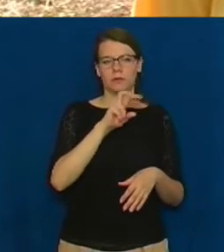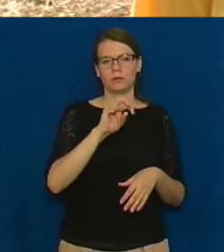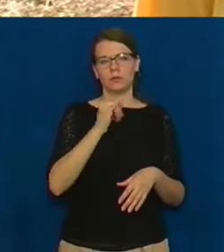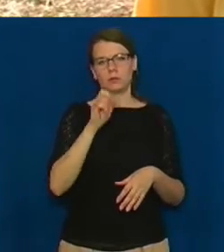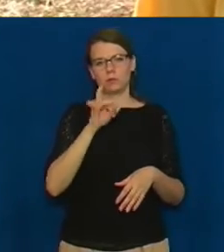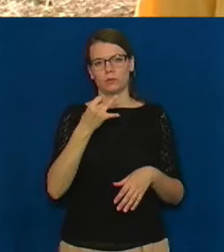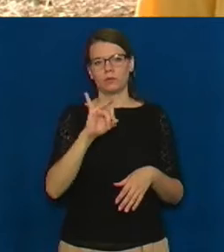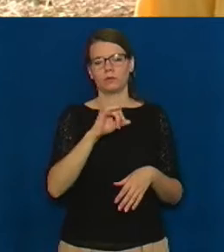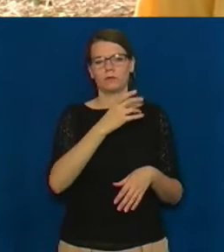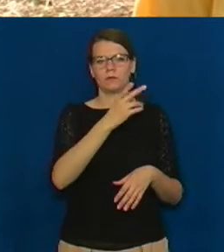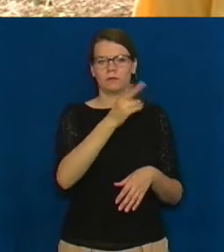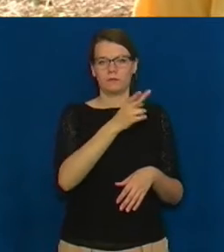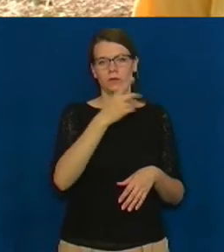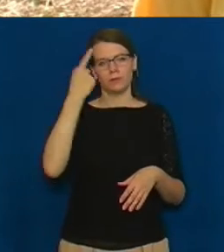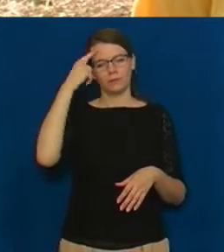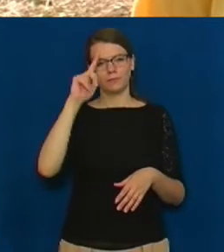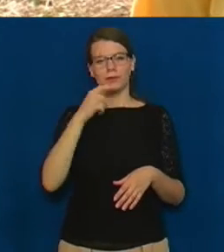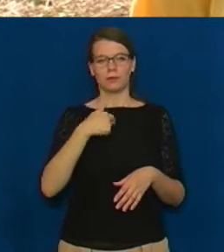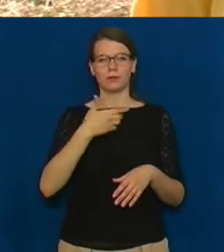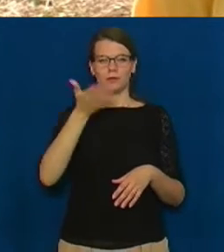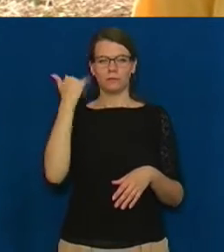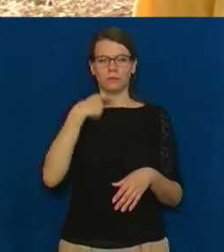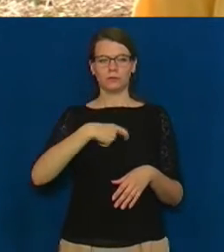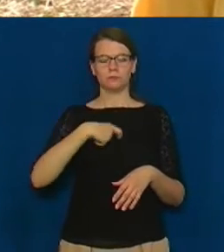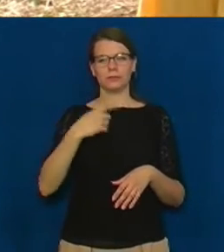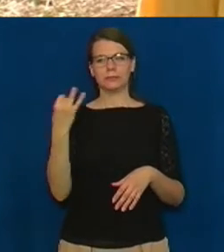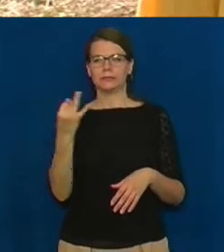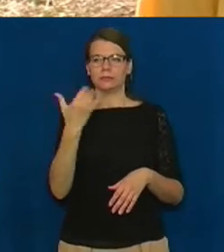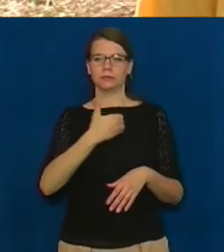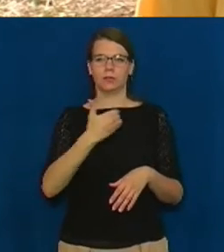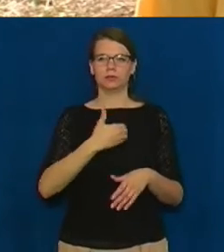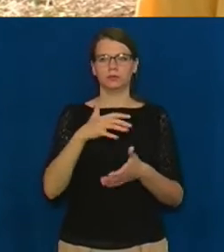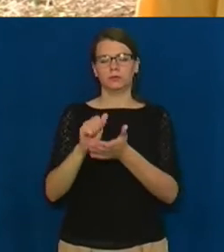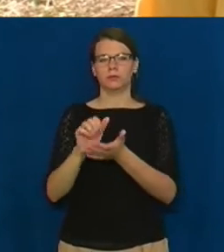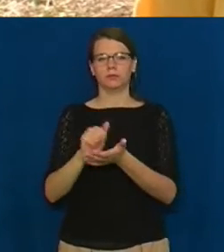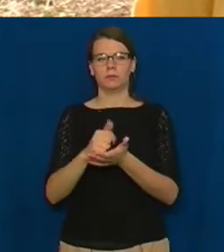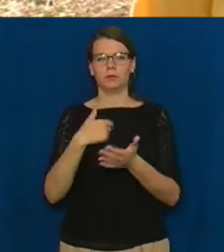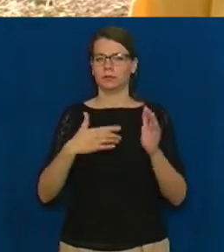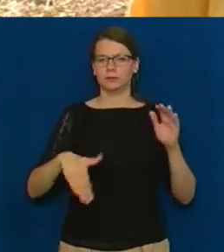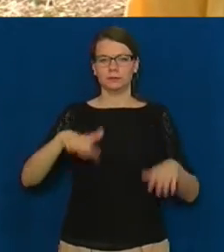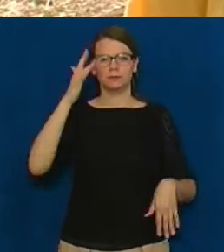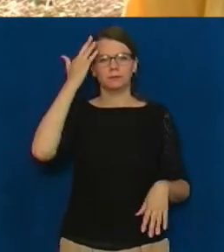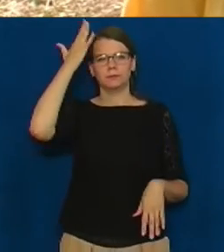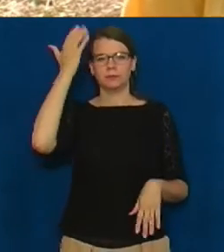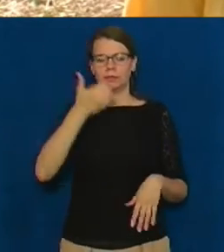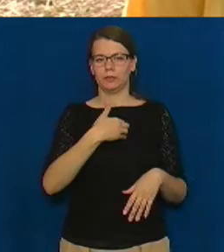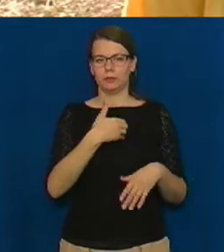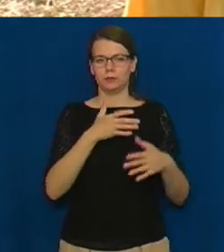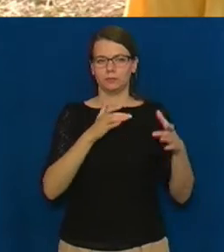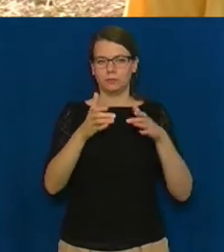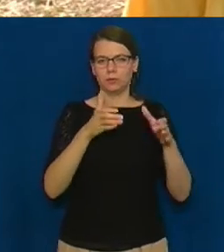зайнятися чимось таким цікавим для себе. І з дитинства я мріяла гончарувати і